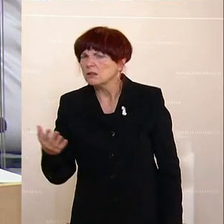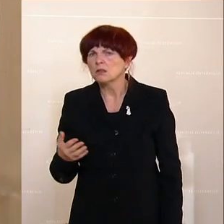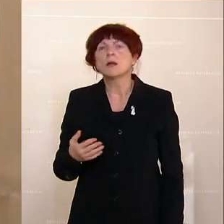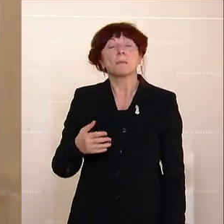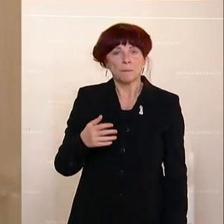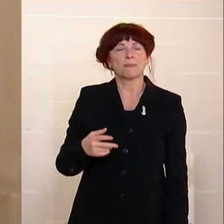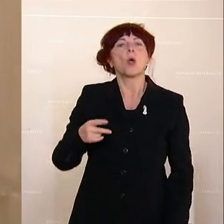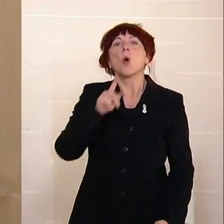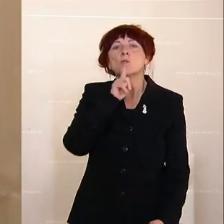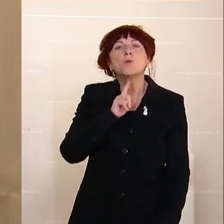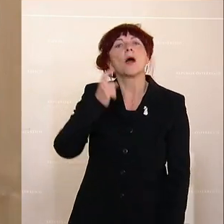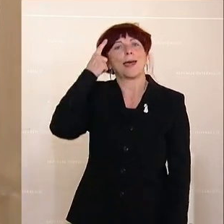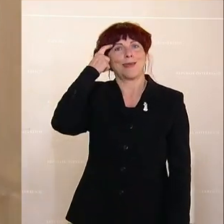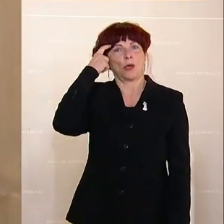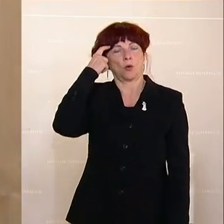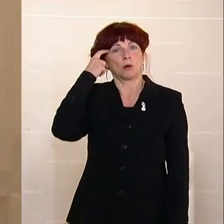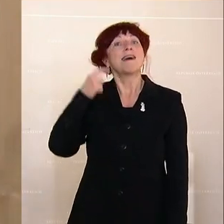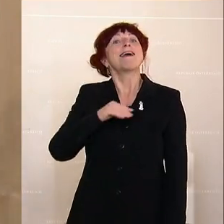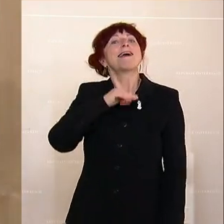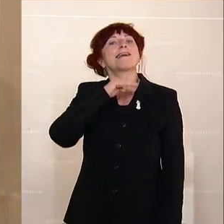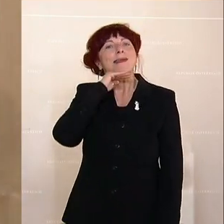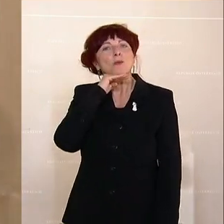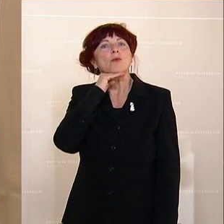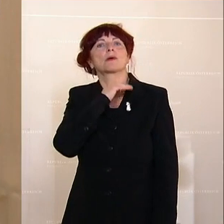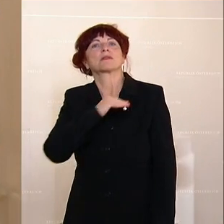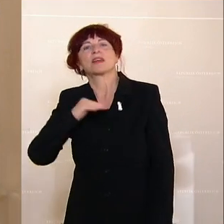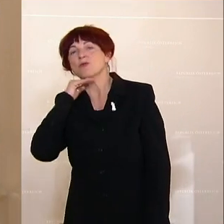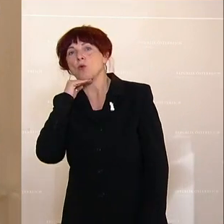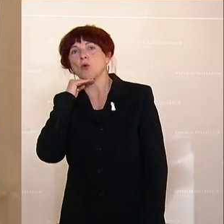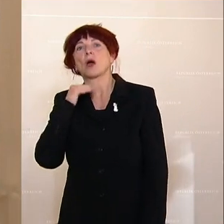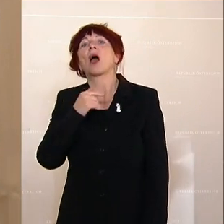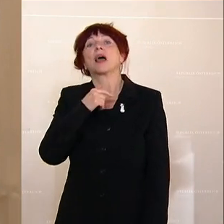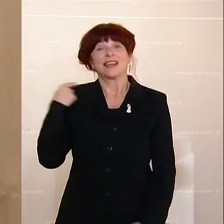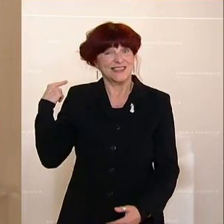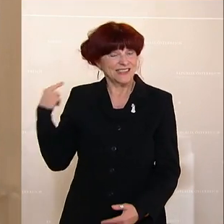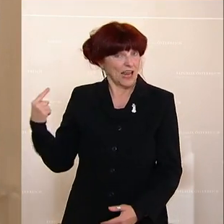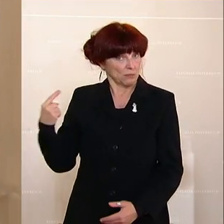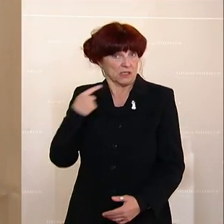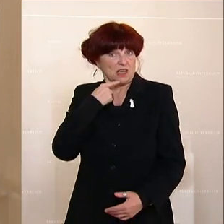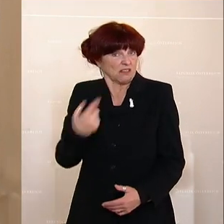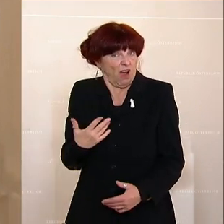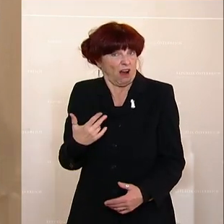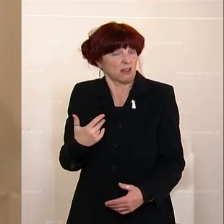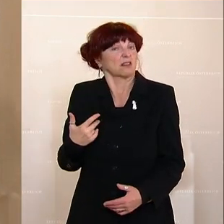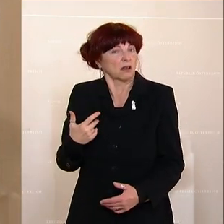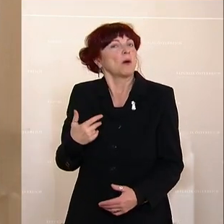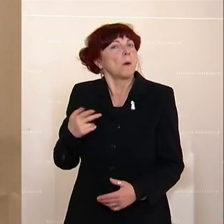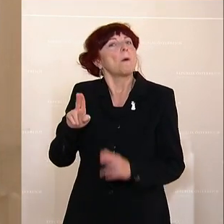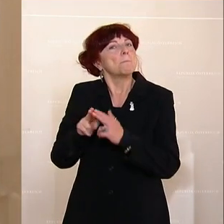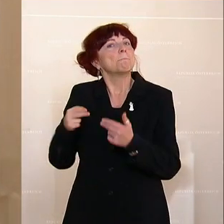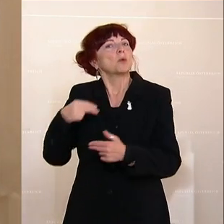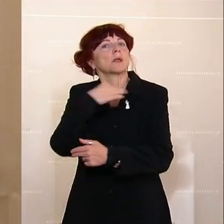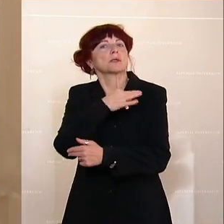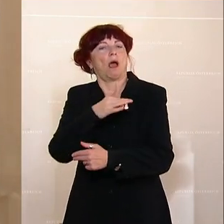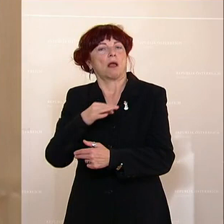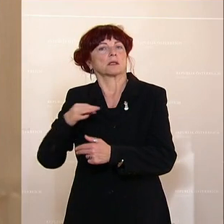Zur Erinnerung, genug ist genug. Das war die Latte, der Herr Altbundeskanzler Kurz selber gelegt hat. Und ich denke, diese Latte muss man